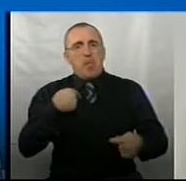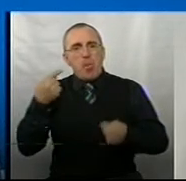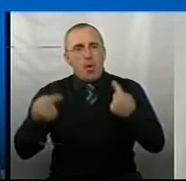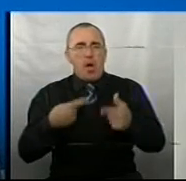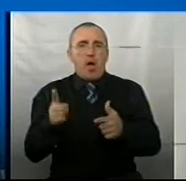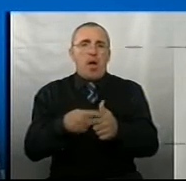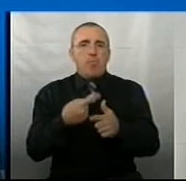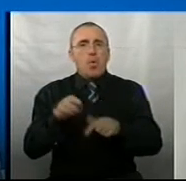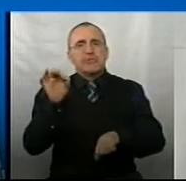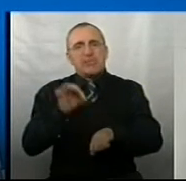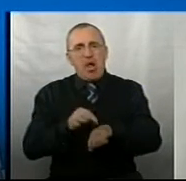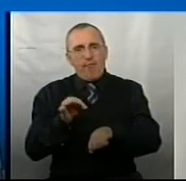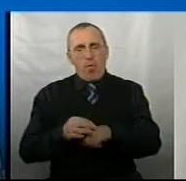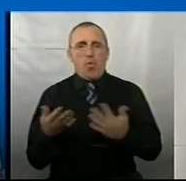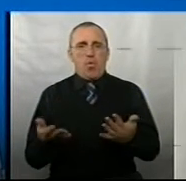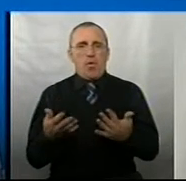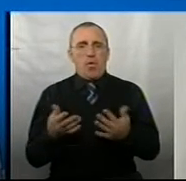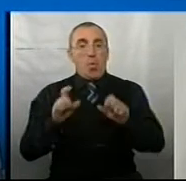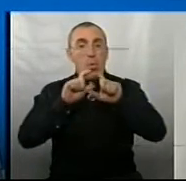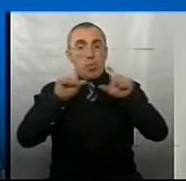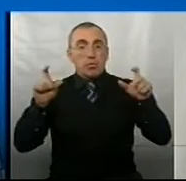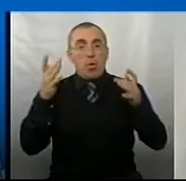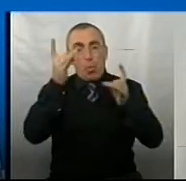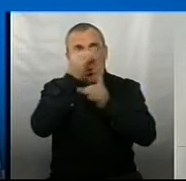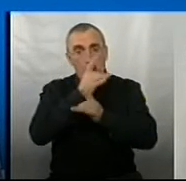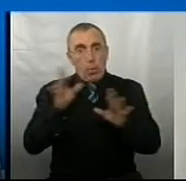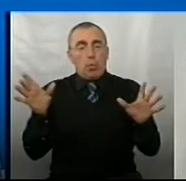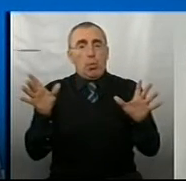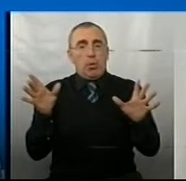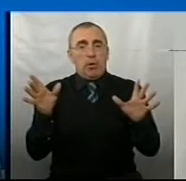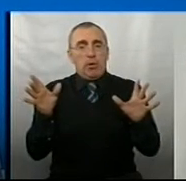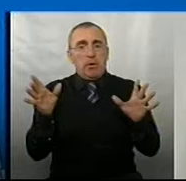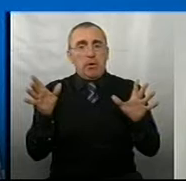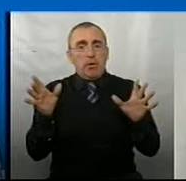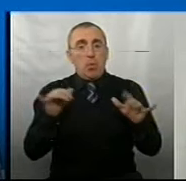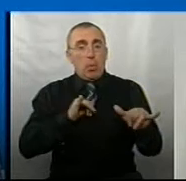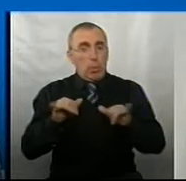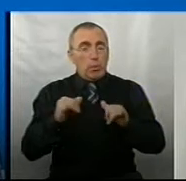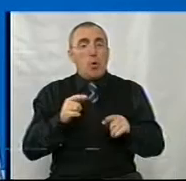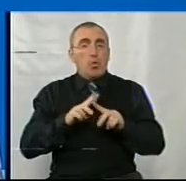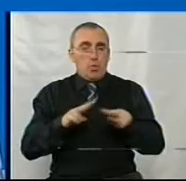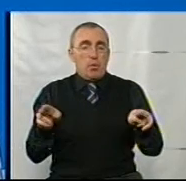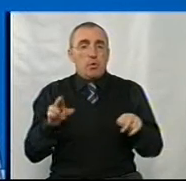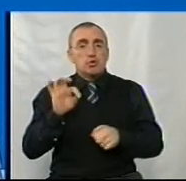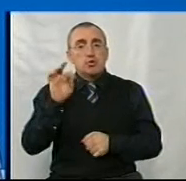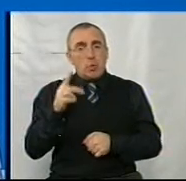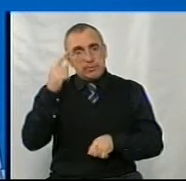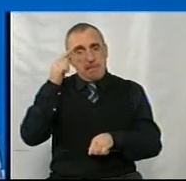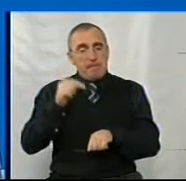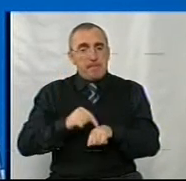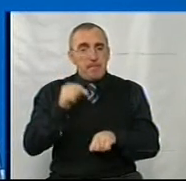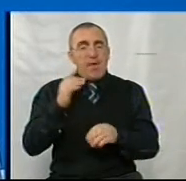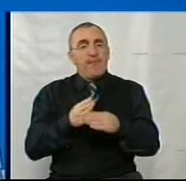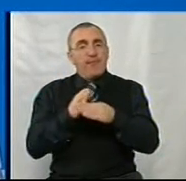послі захворювання. установи, які культурна, культура теж вона ж, соціальна психологія,